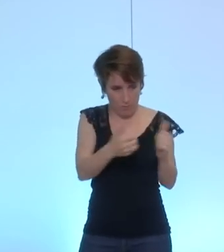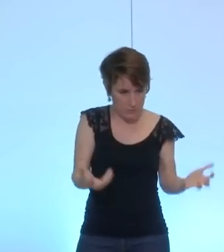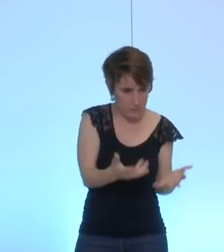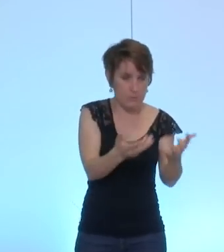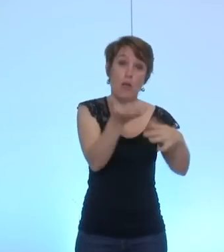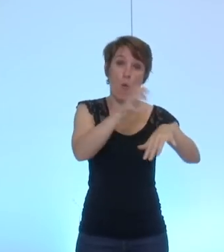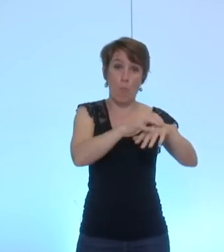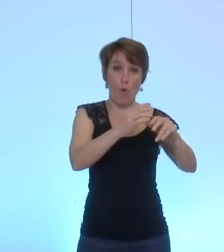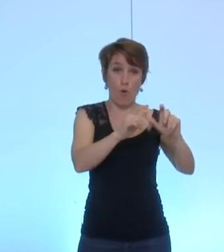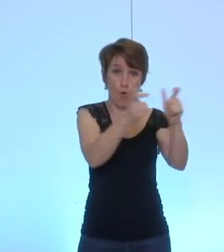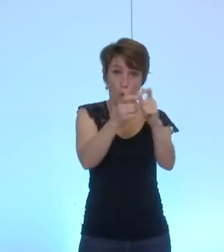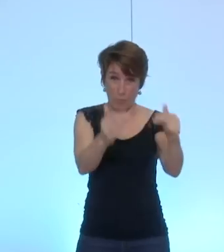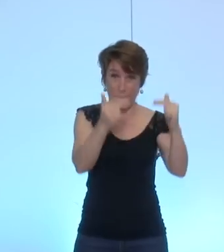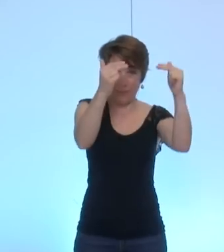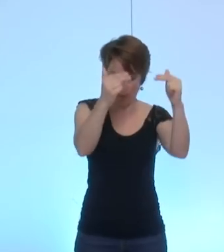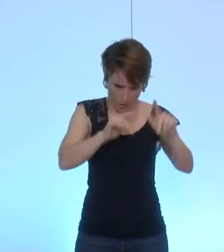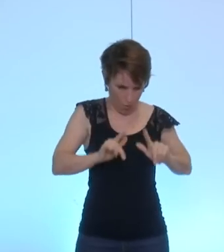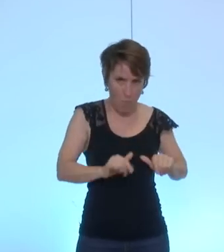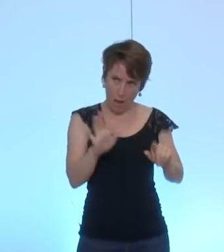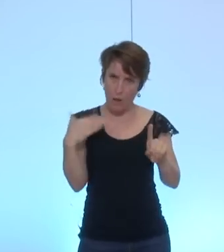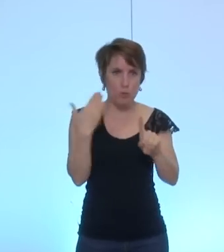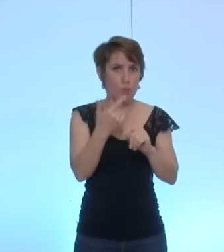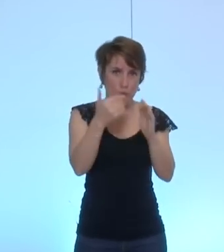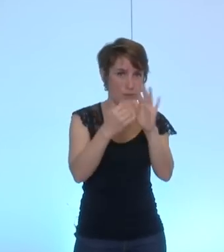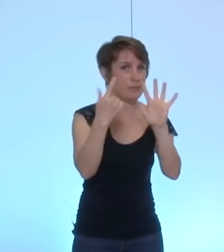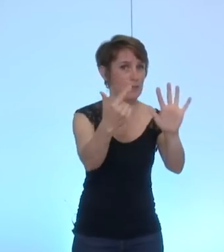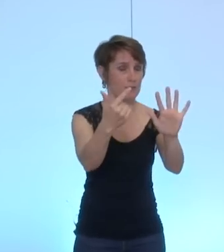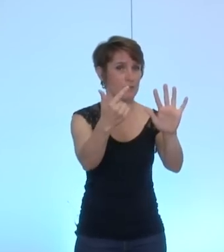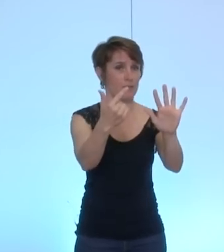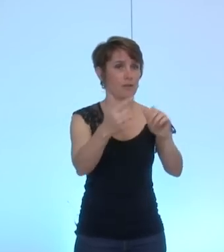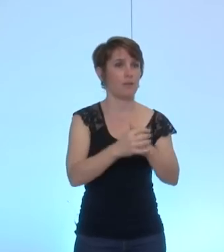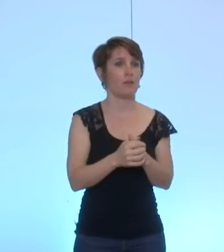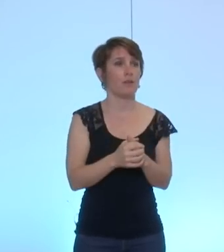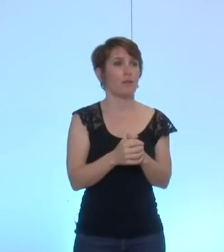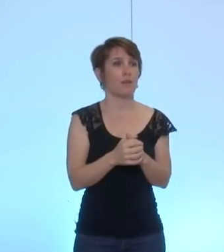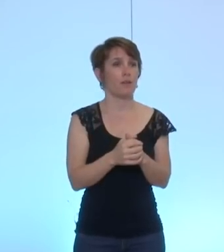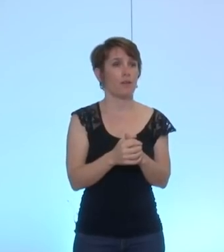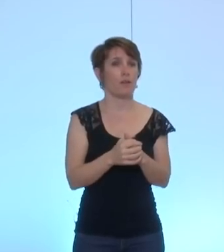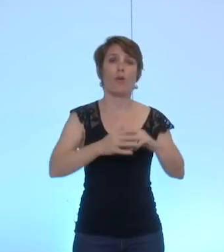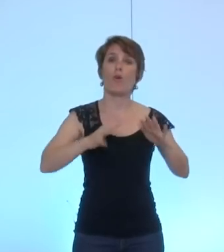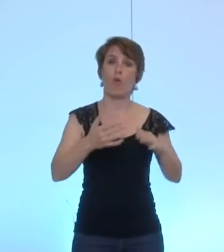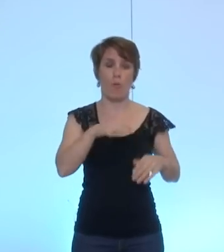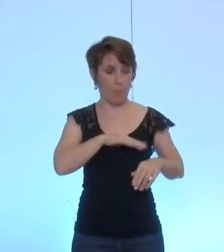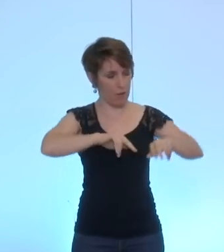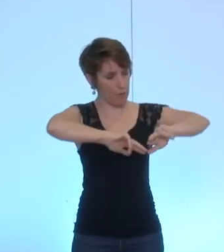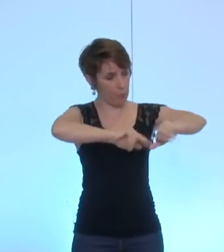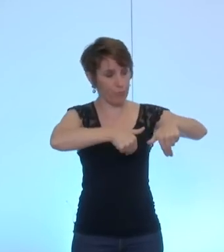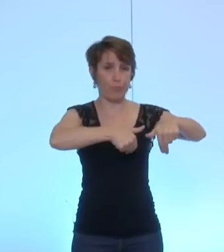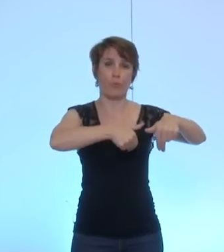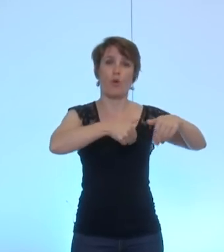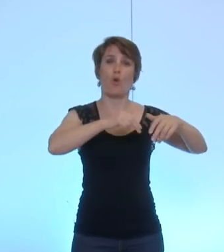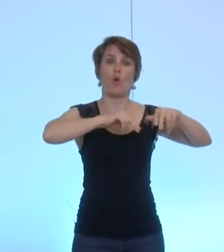s'est traduit depuis 2007 par la signature de contrat de performance